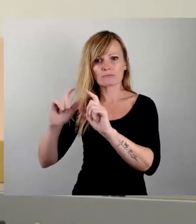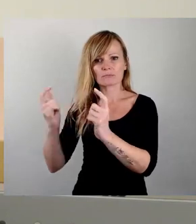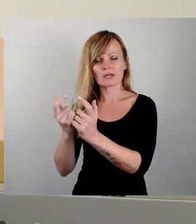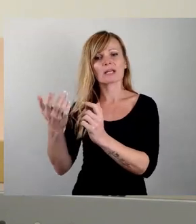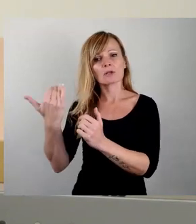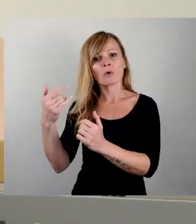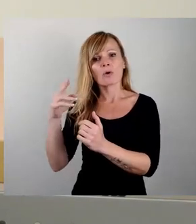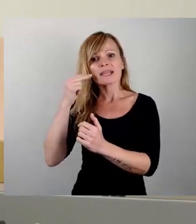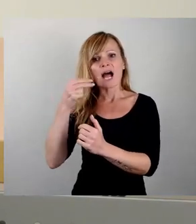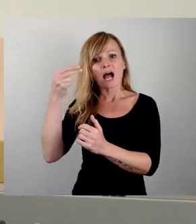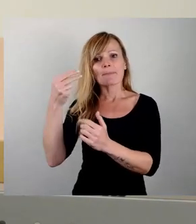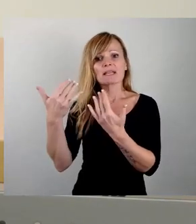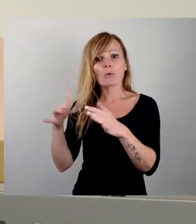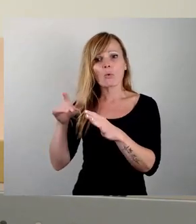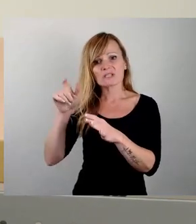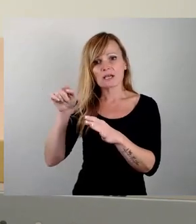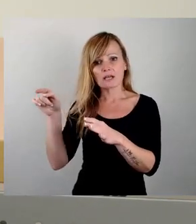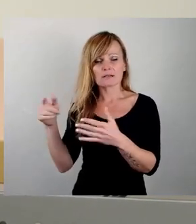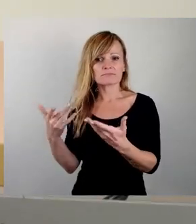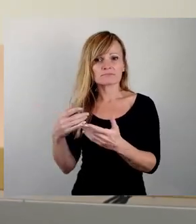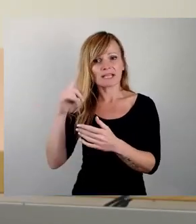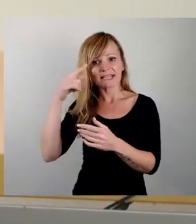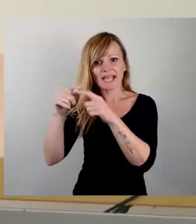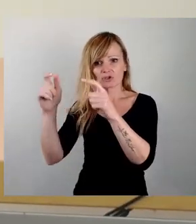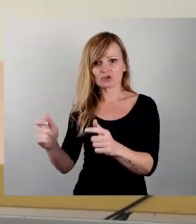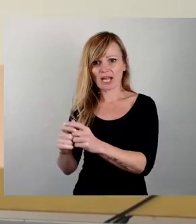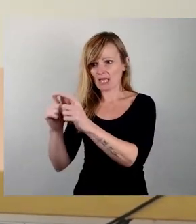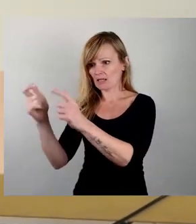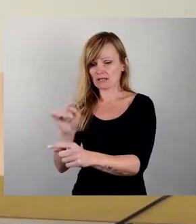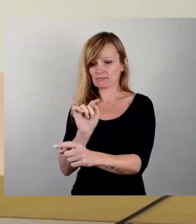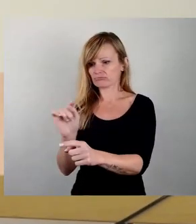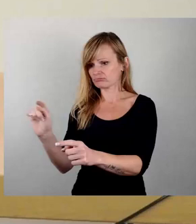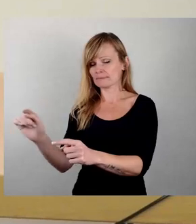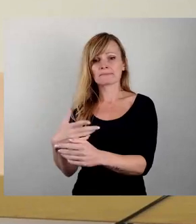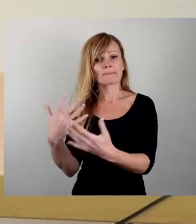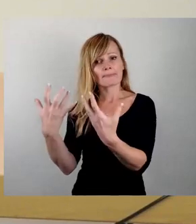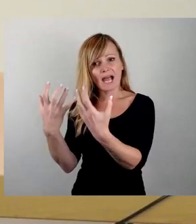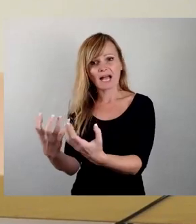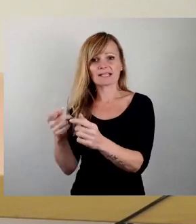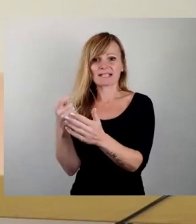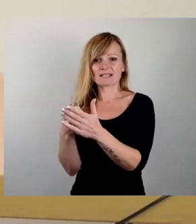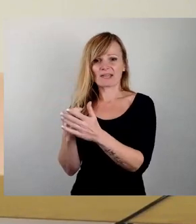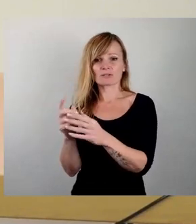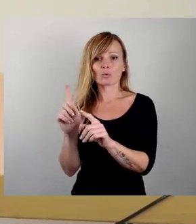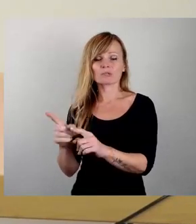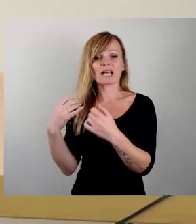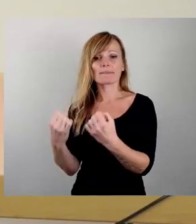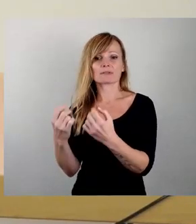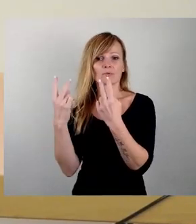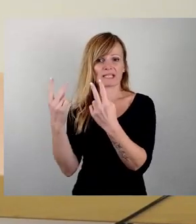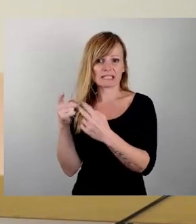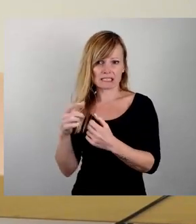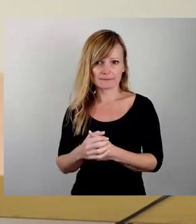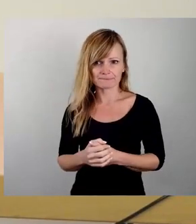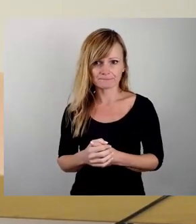namenlose Gedenksteine. Und er ist erhaltenswert und absolut wichtig. Das